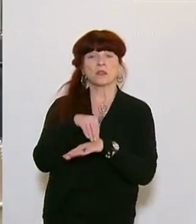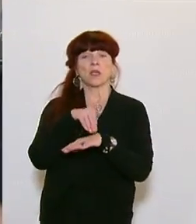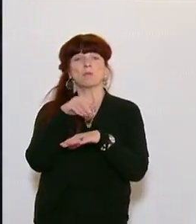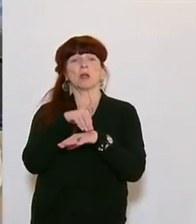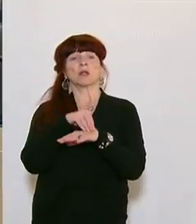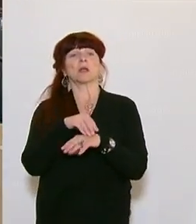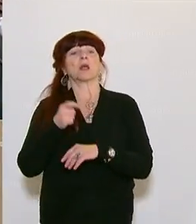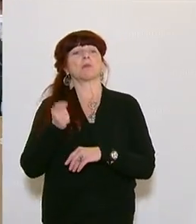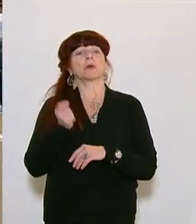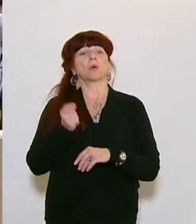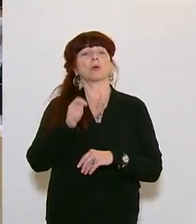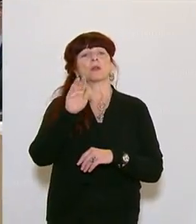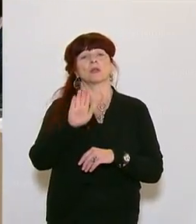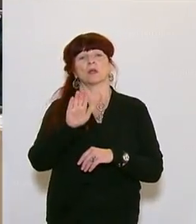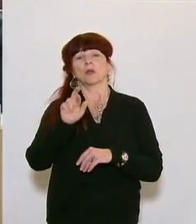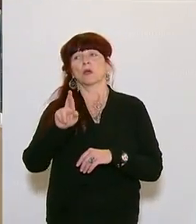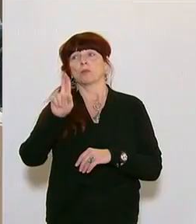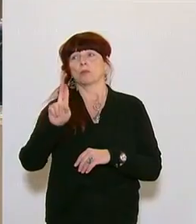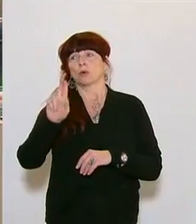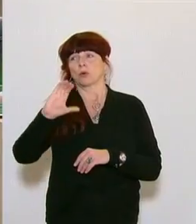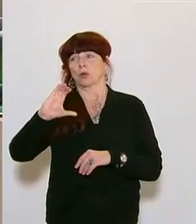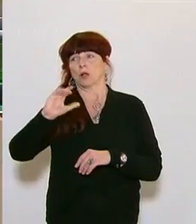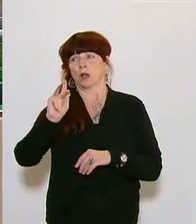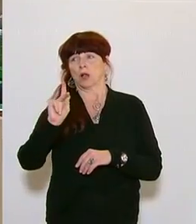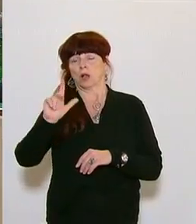Es hätte viel früher ein Sicherheitskonzept für die Schulen geben müssen, sagt sie.